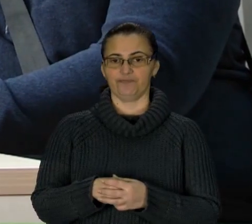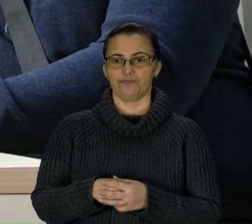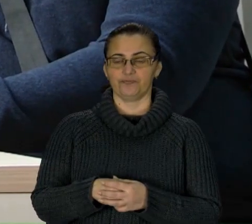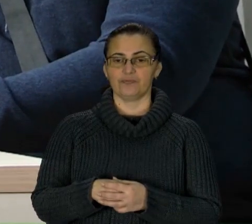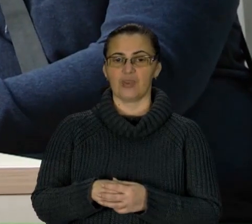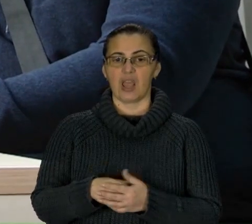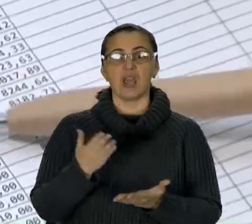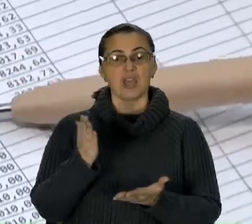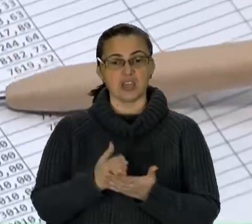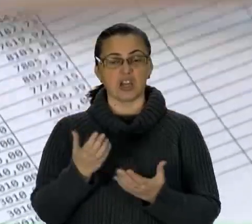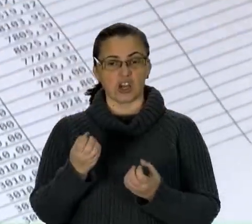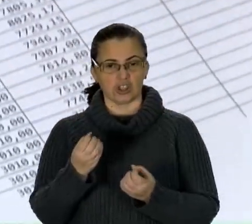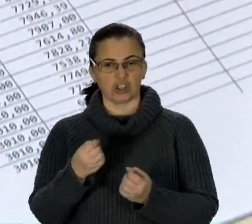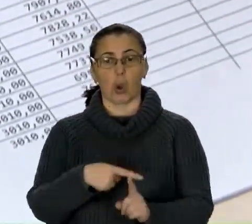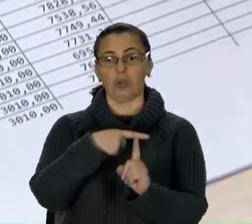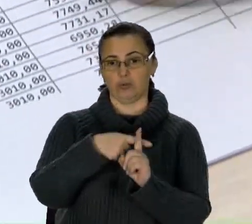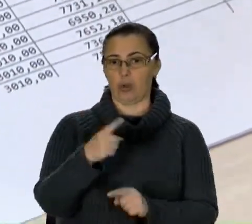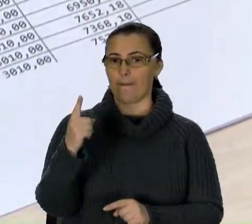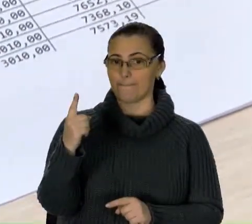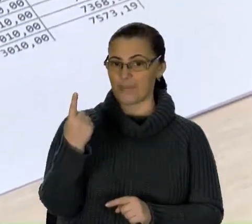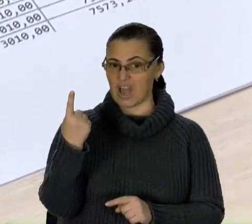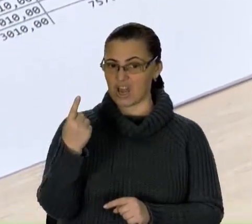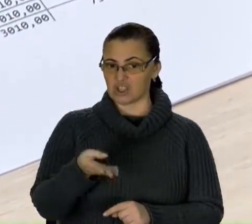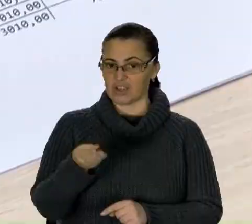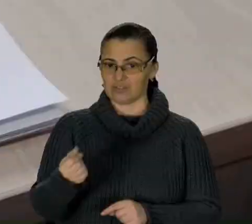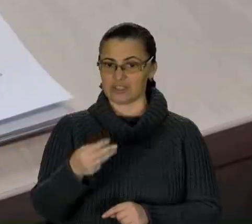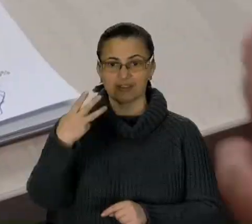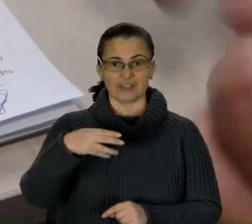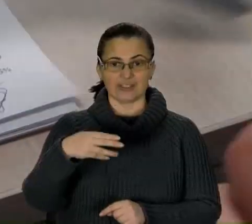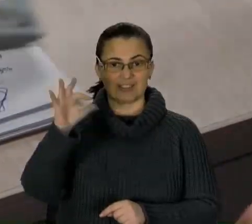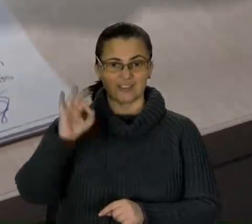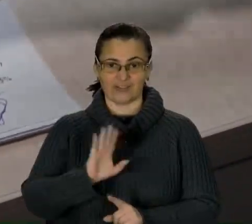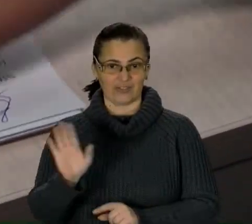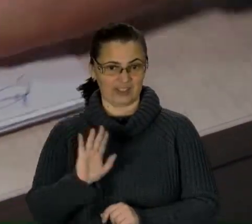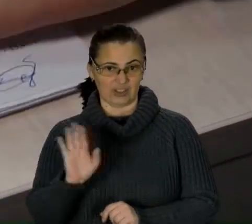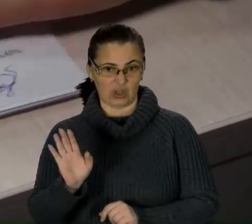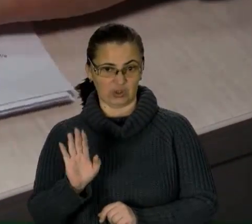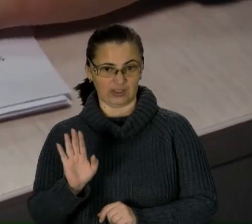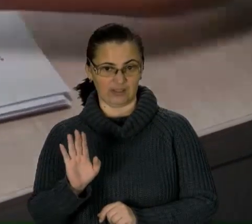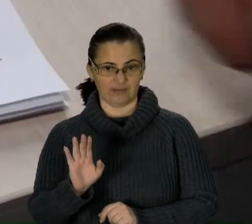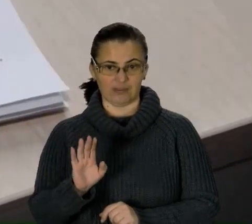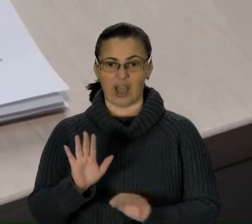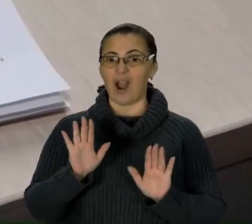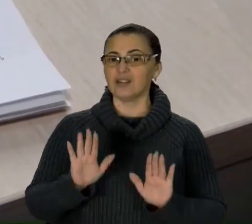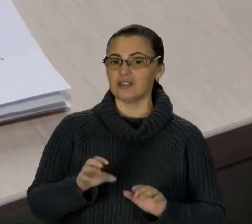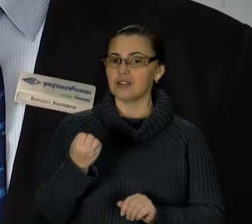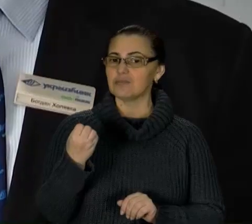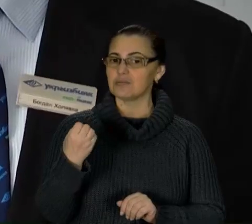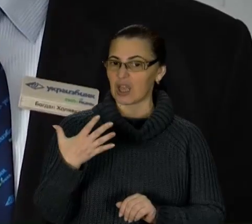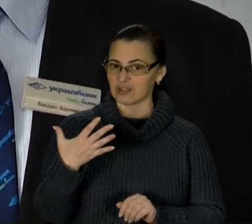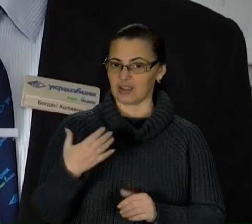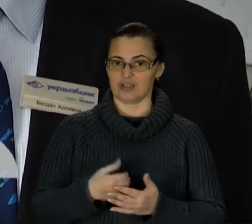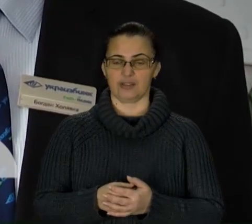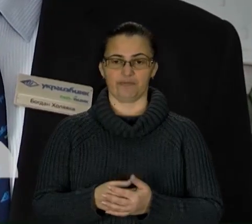ще одна вагома перевага. Перший внесок – не 30% від вартості житла, як при недержавній іпотеці, а лише 15%.